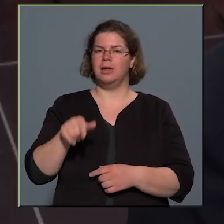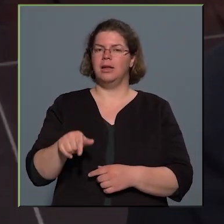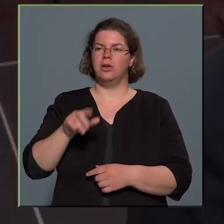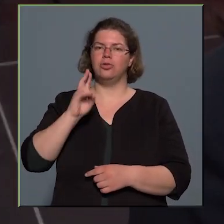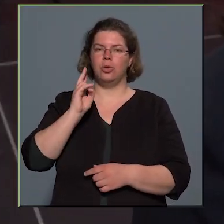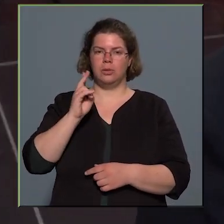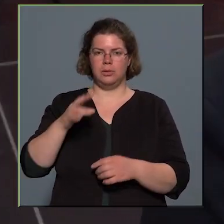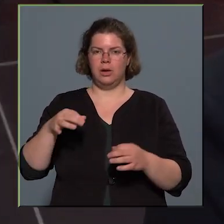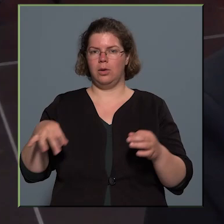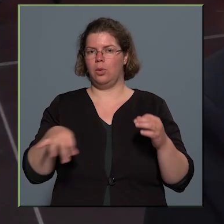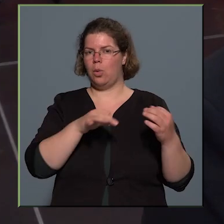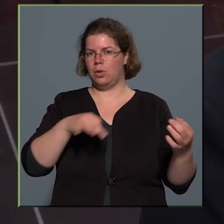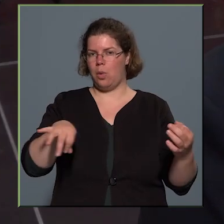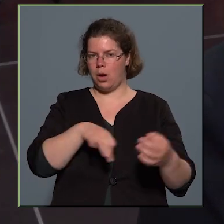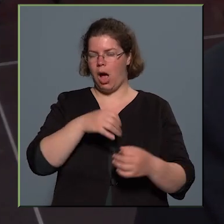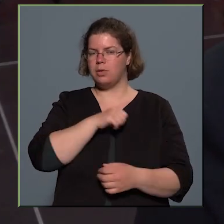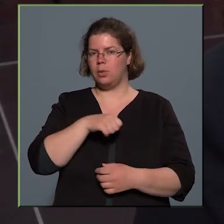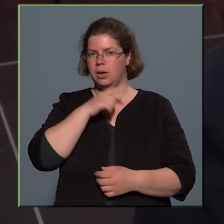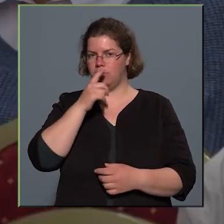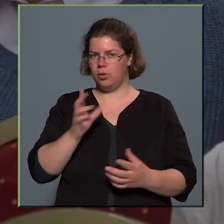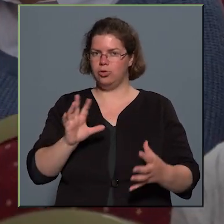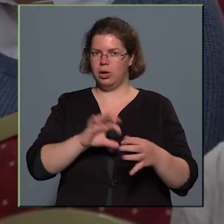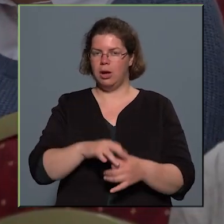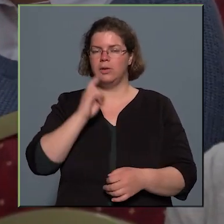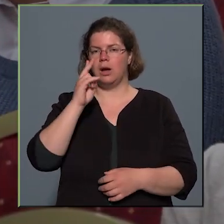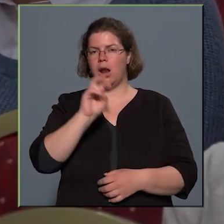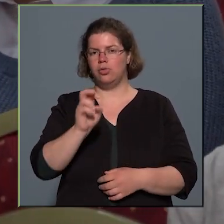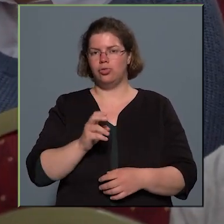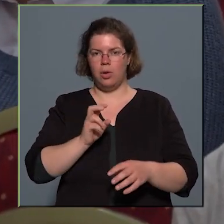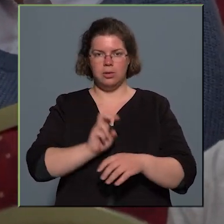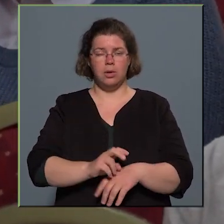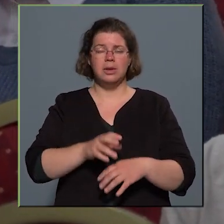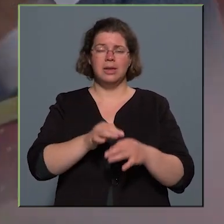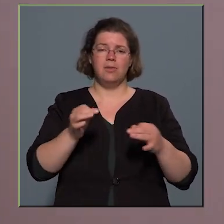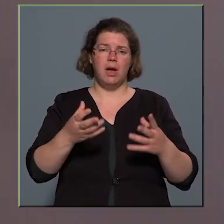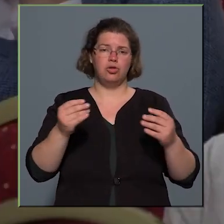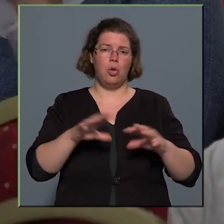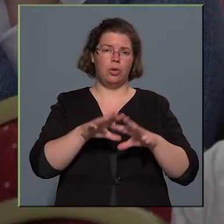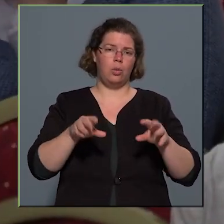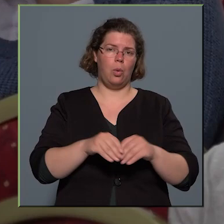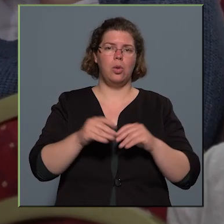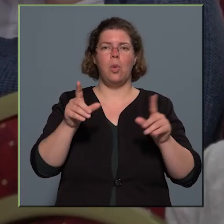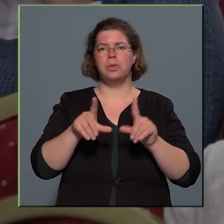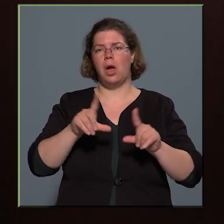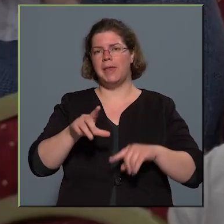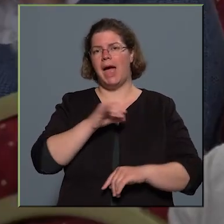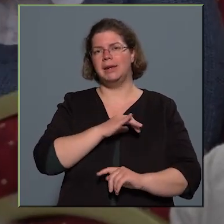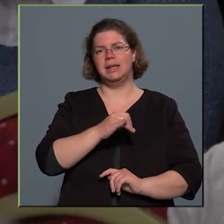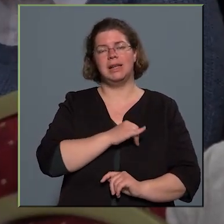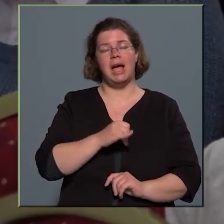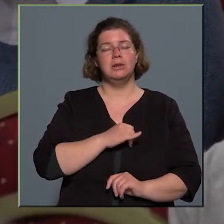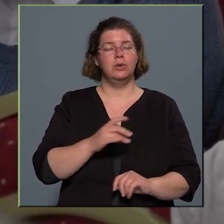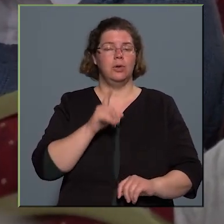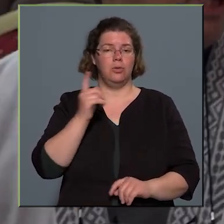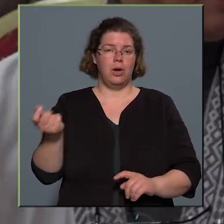Gordonka szólója fog csatlakozni Kalló Zsolthoz. Nyilván nagyon sok szülő, tanár, érdeklődő el